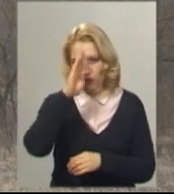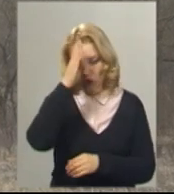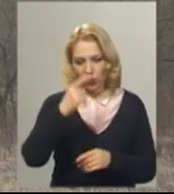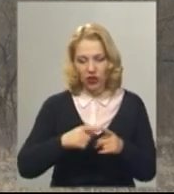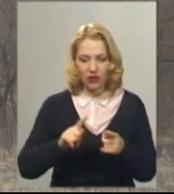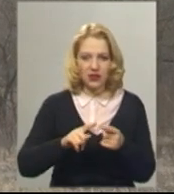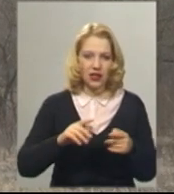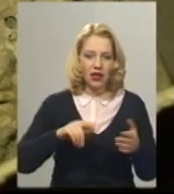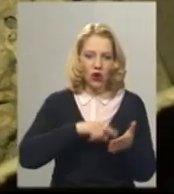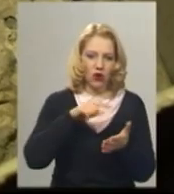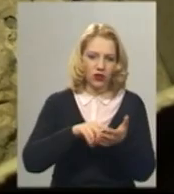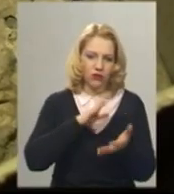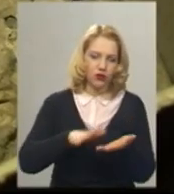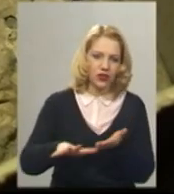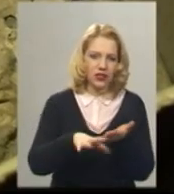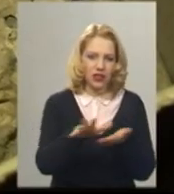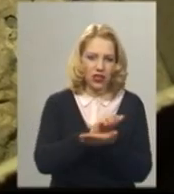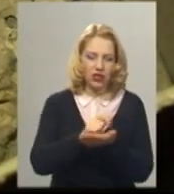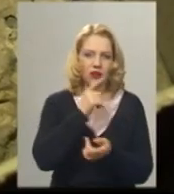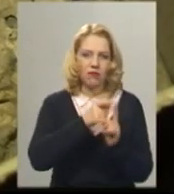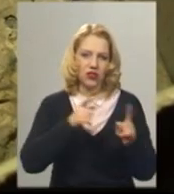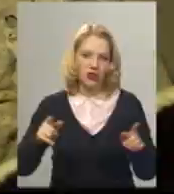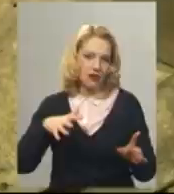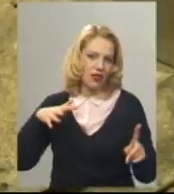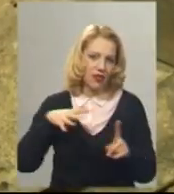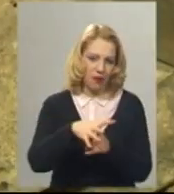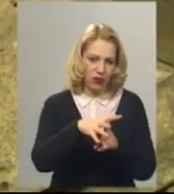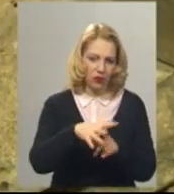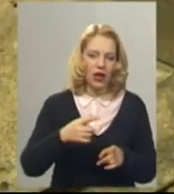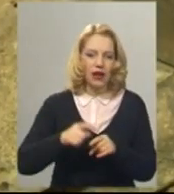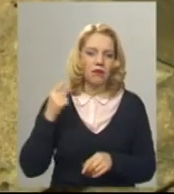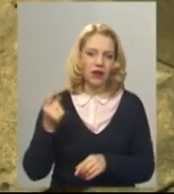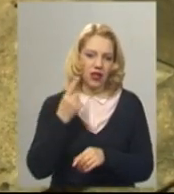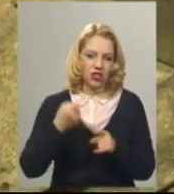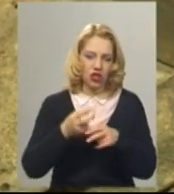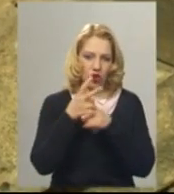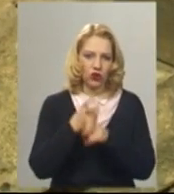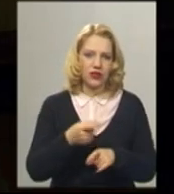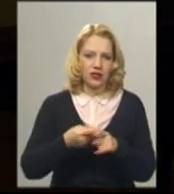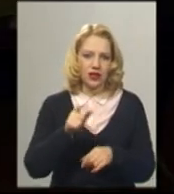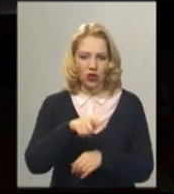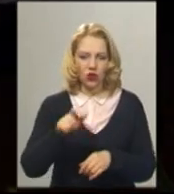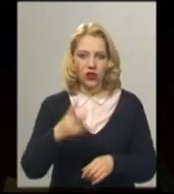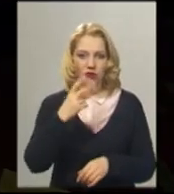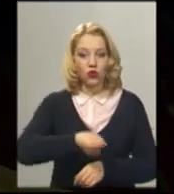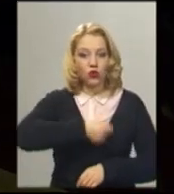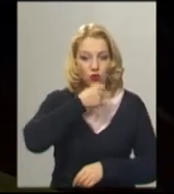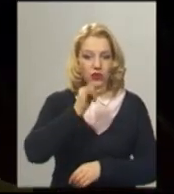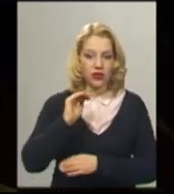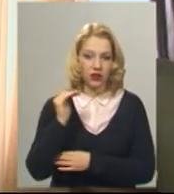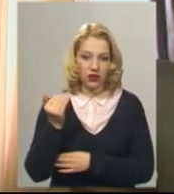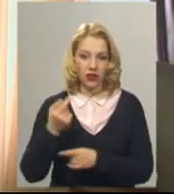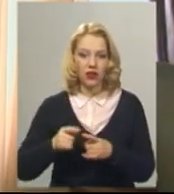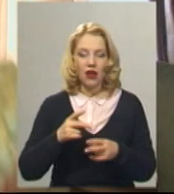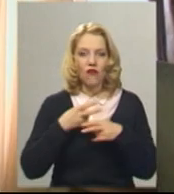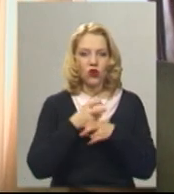знищили під час нападу. Про це свідчать знахідки археологів, розповідає Ігор Старенький. Перш за все кістяки трьох людей, двох дорослих та дитини. В одного